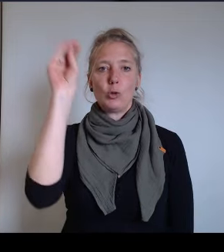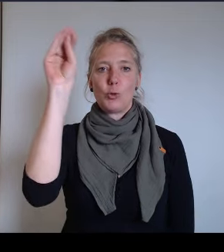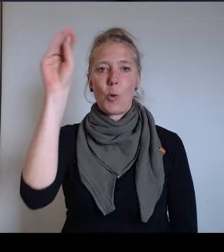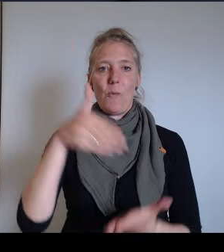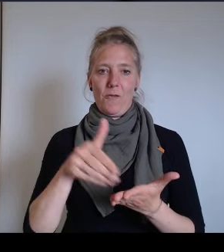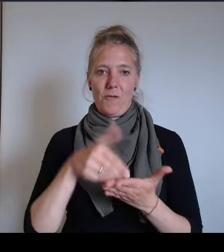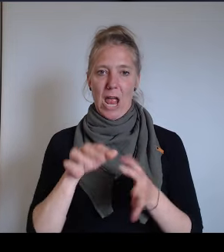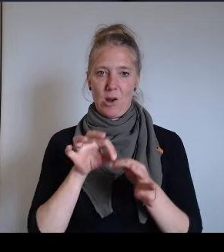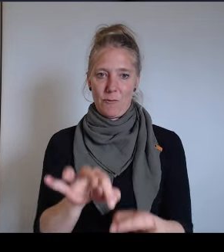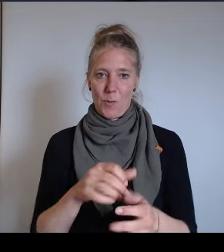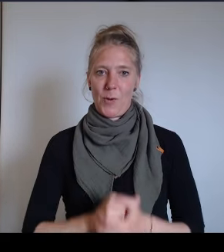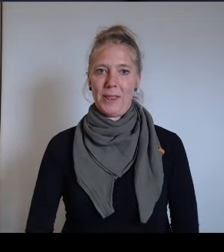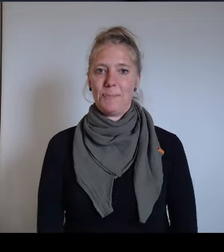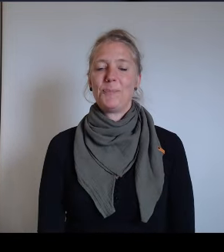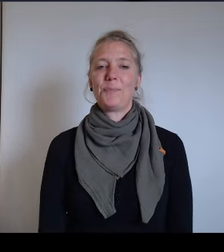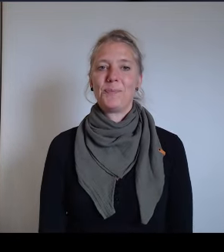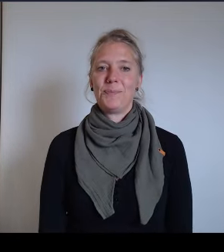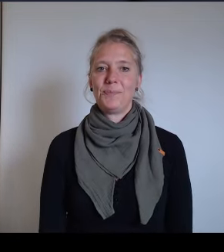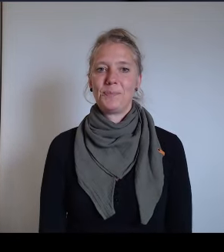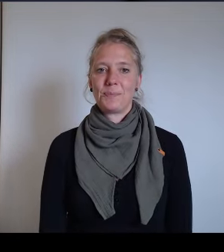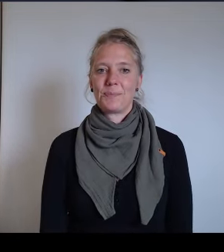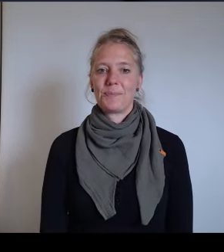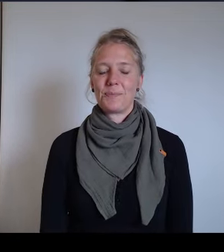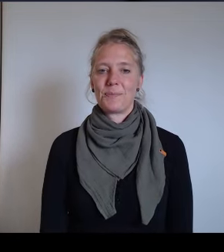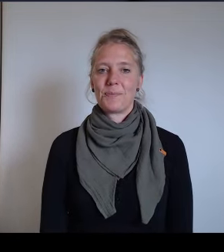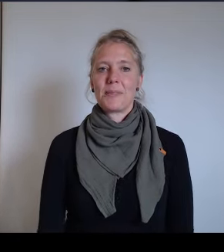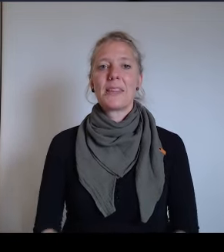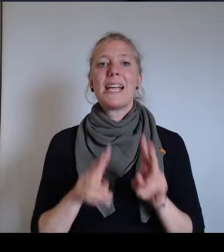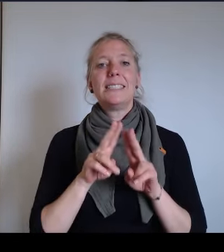Einrichtung. Und wir wollen das natürlich in der Zukunft auch fortführen.